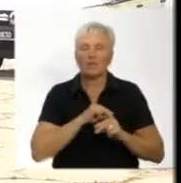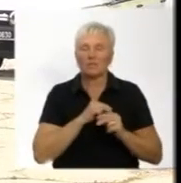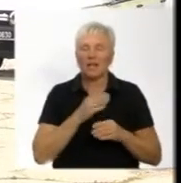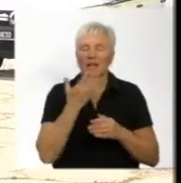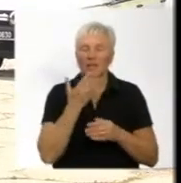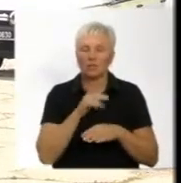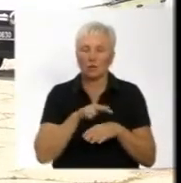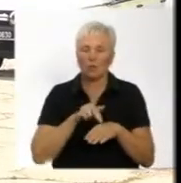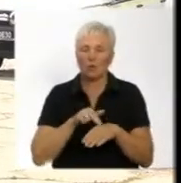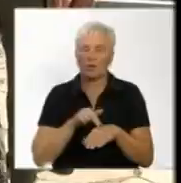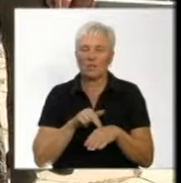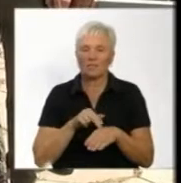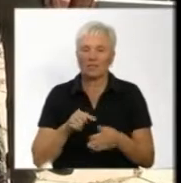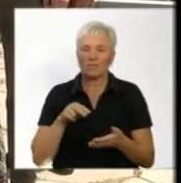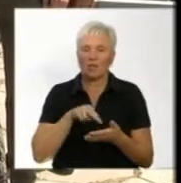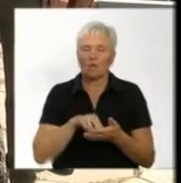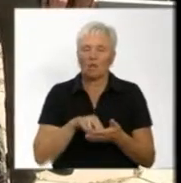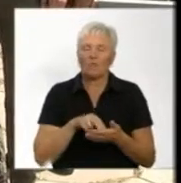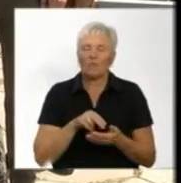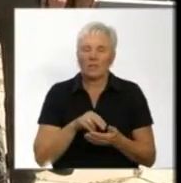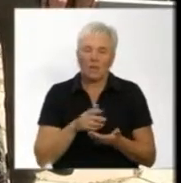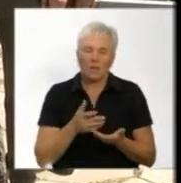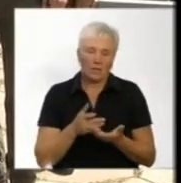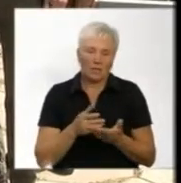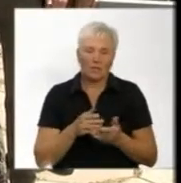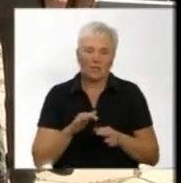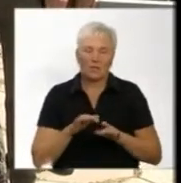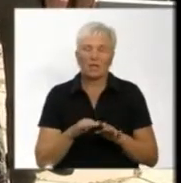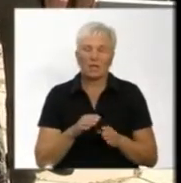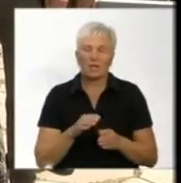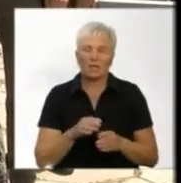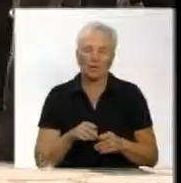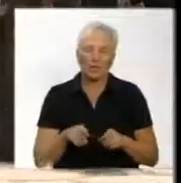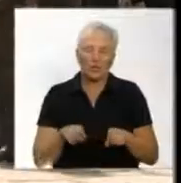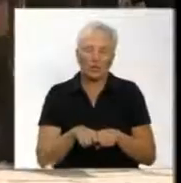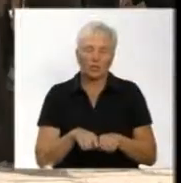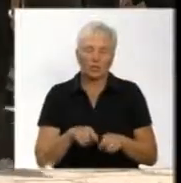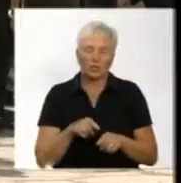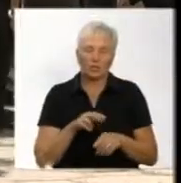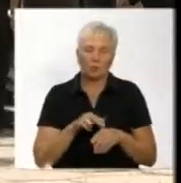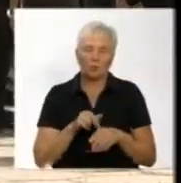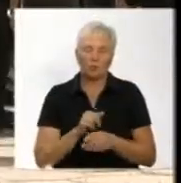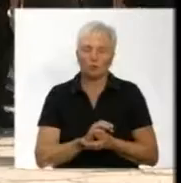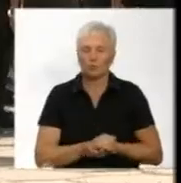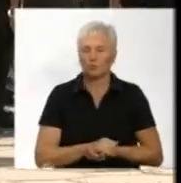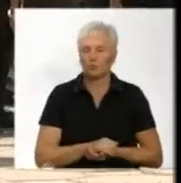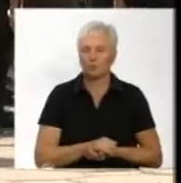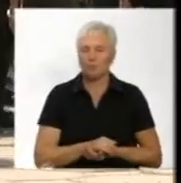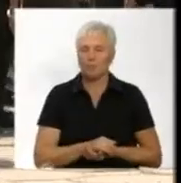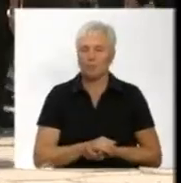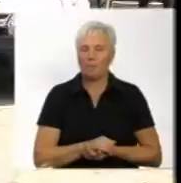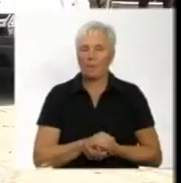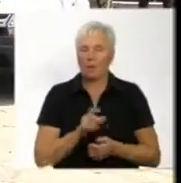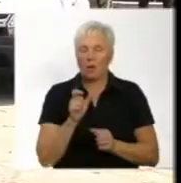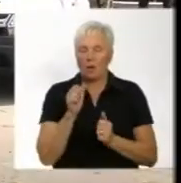поліції встановленим алгоритмом дій між військовослужбовцями та працівниками національної поліції України. Кожен працівник